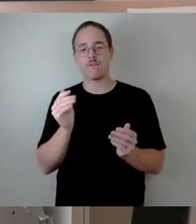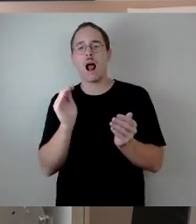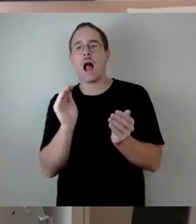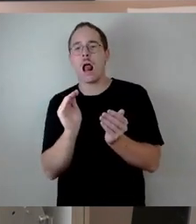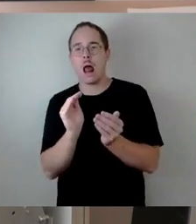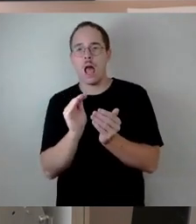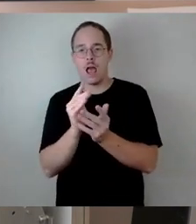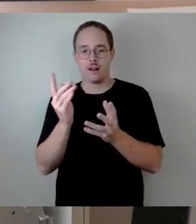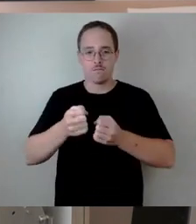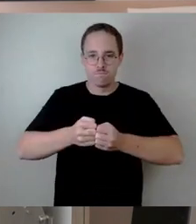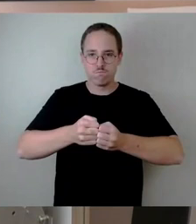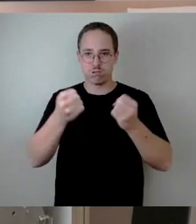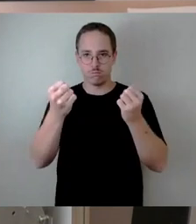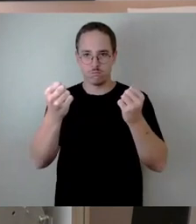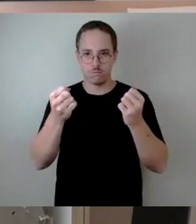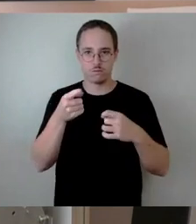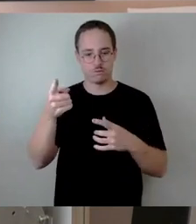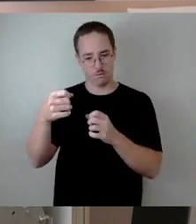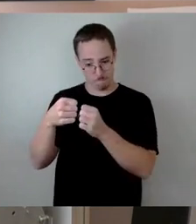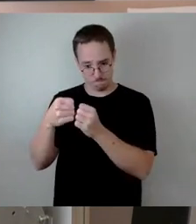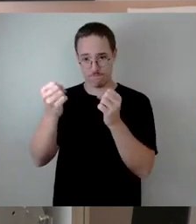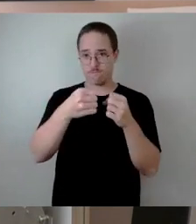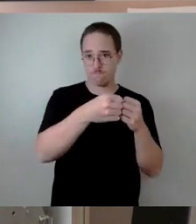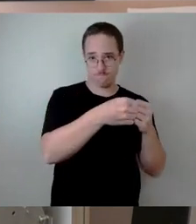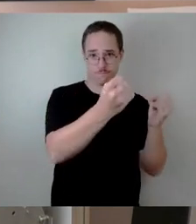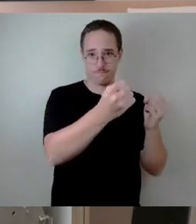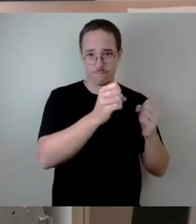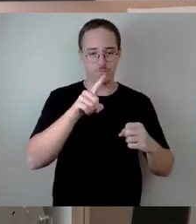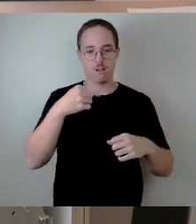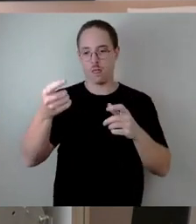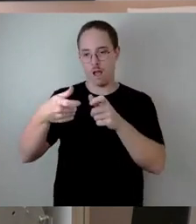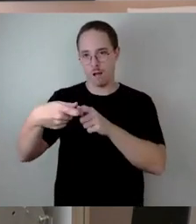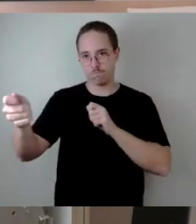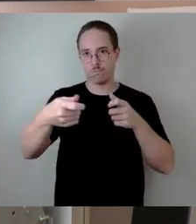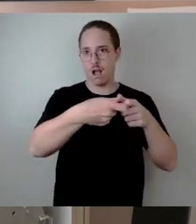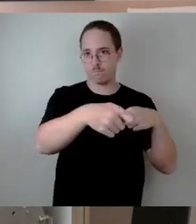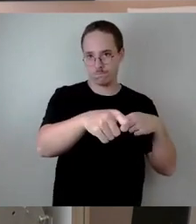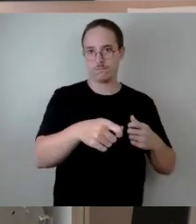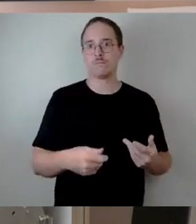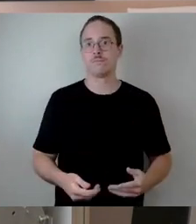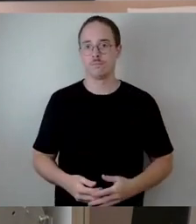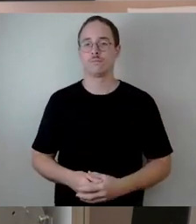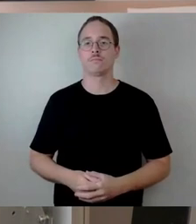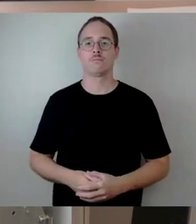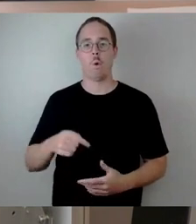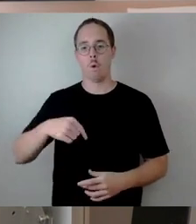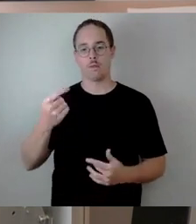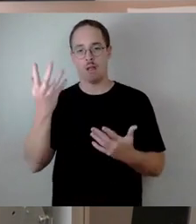THW durchgeführt wird. Das wird heute in den Abendstunden passieren, da werden wir uns nachher weiter zu abstimmen.